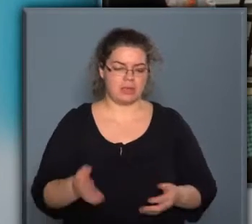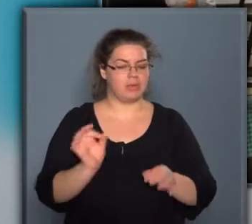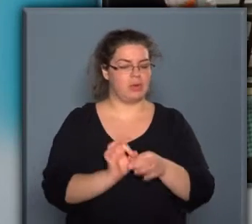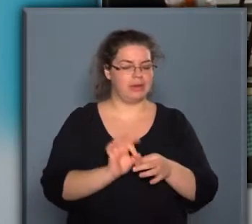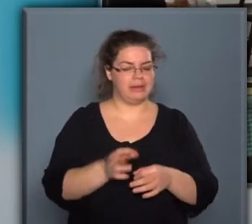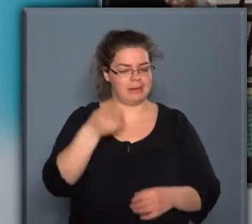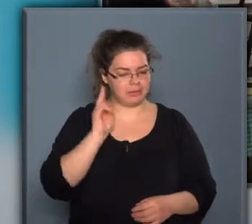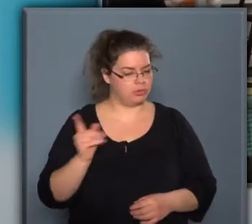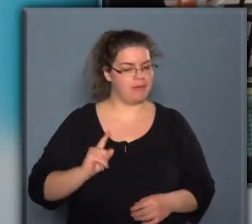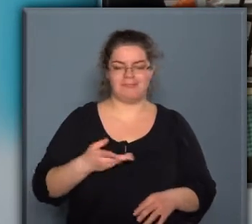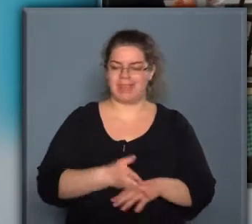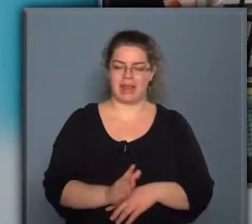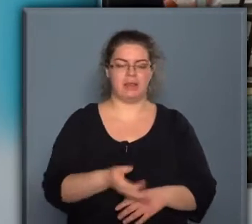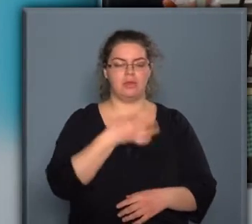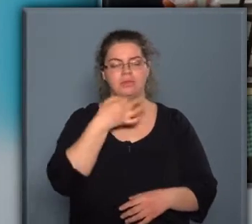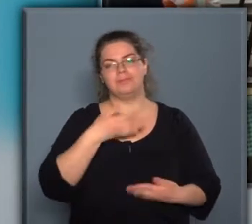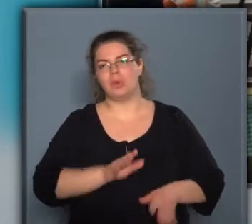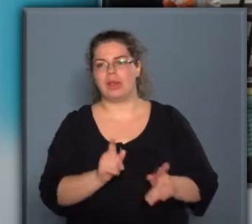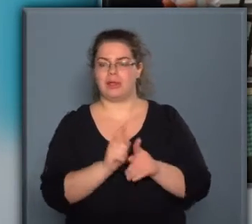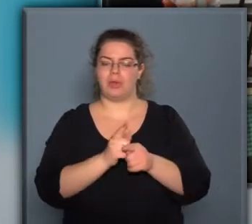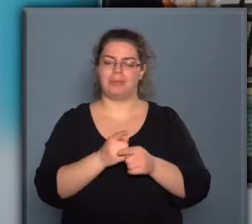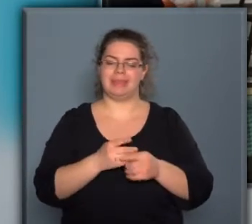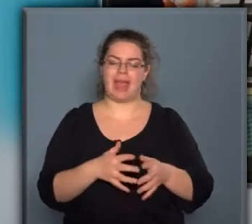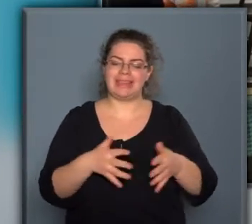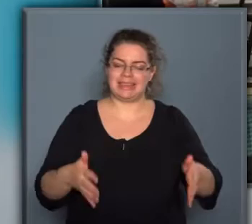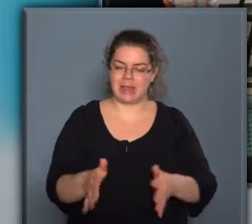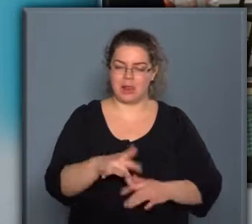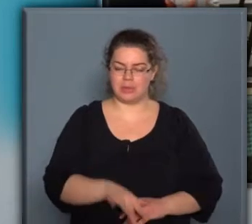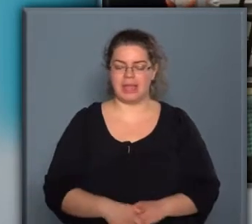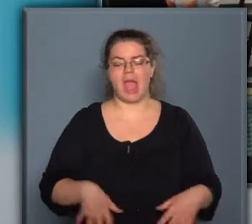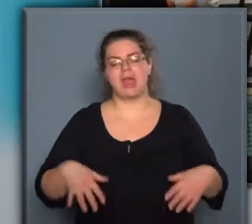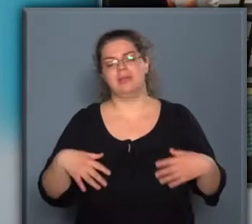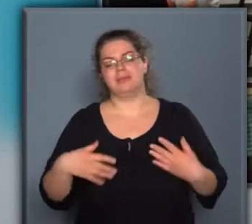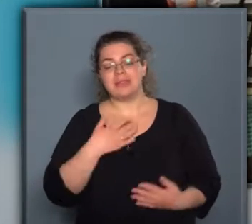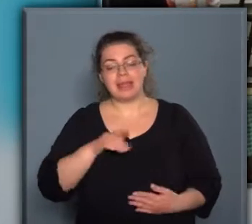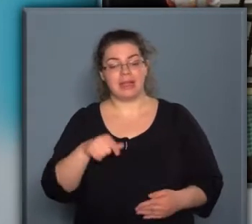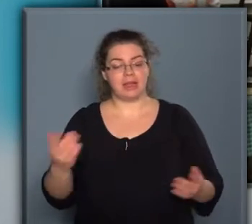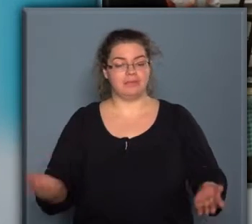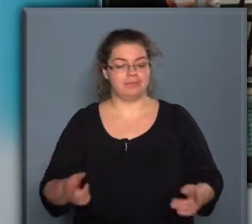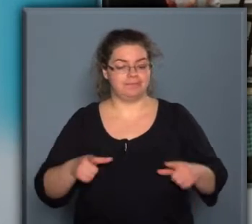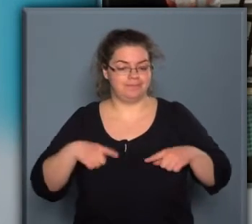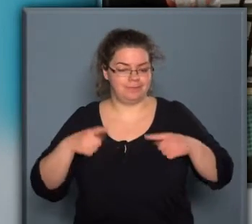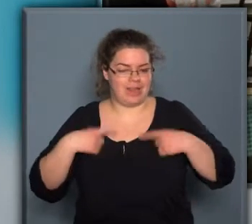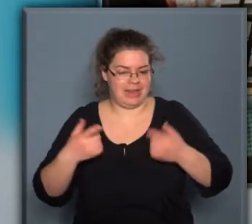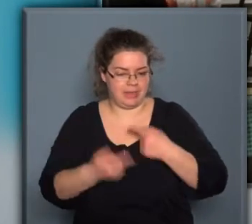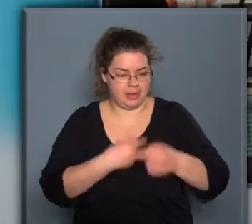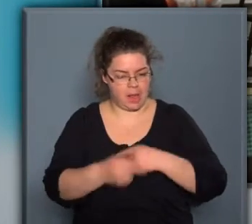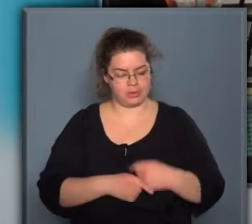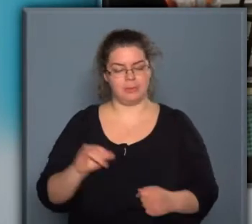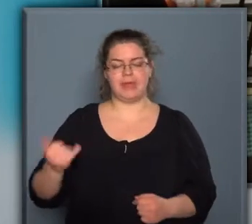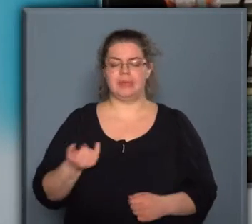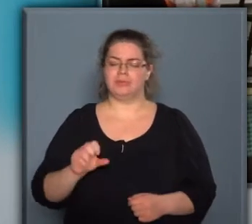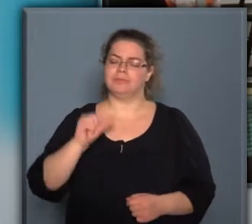színetét ismerjük. Nem véletlenül születtek olyan nevek, mint Hízlaló tér például. Szeretnénk ezt föléleszteni, és most